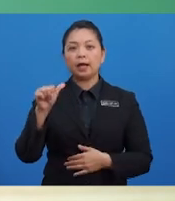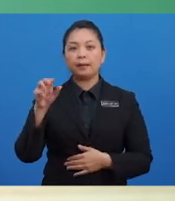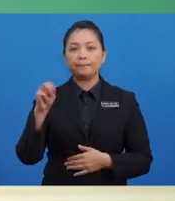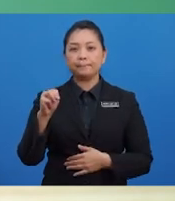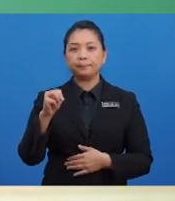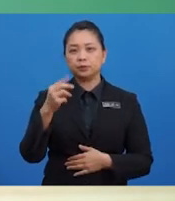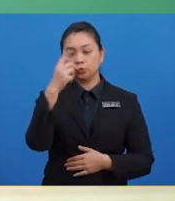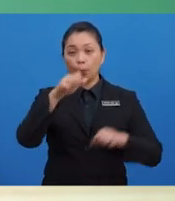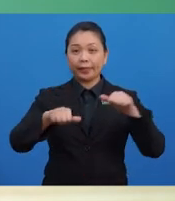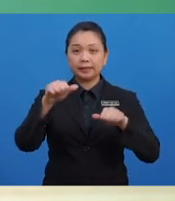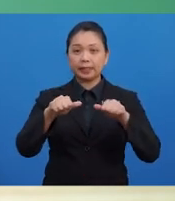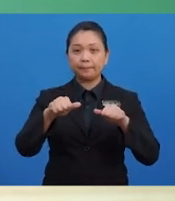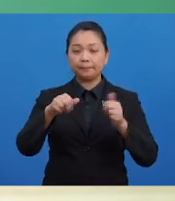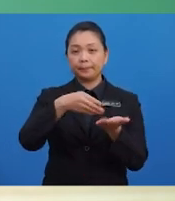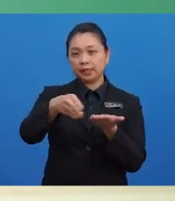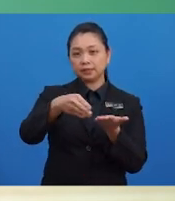belanja perabaya.